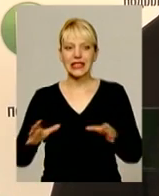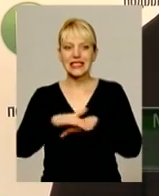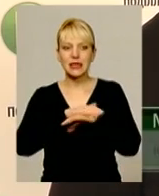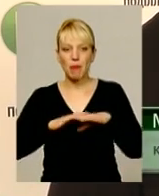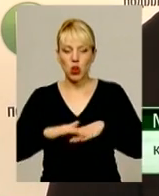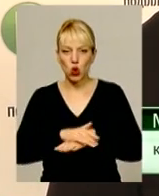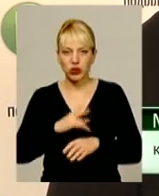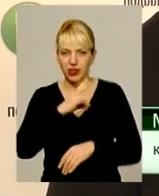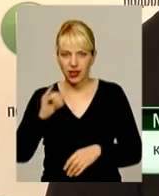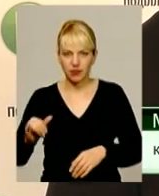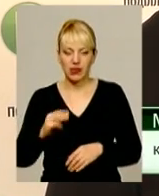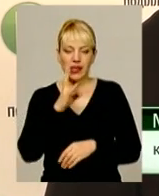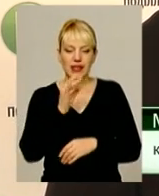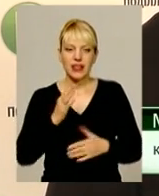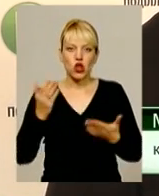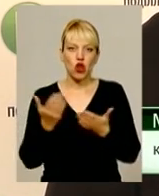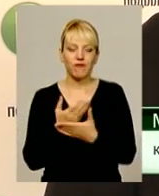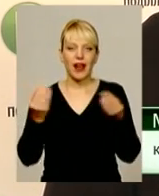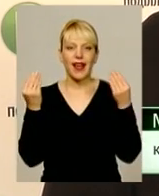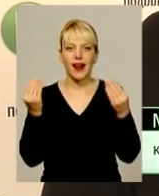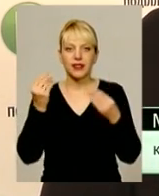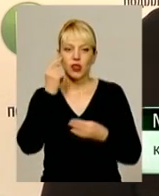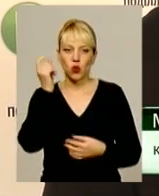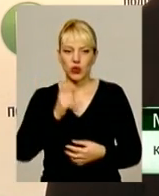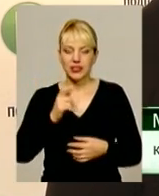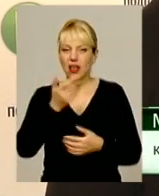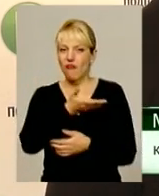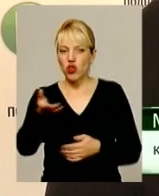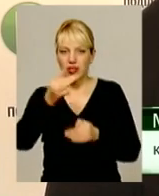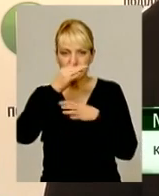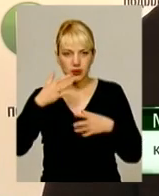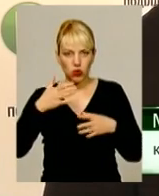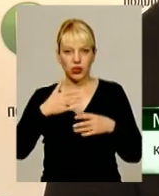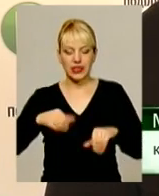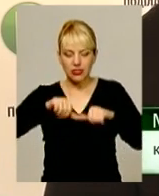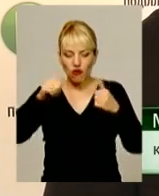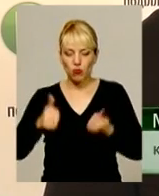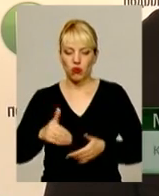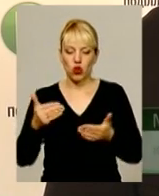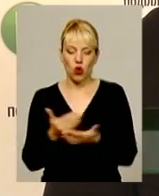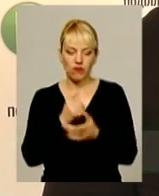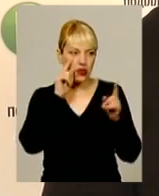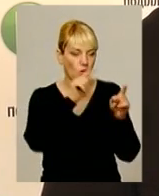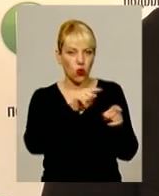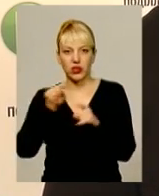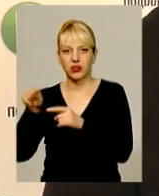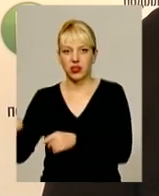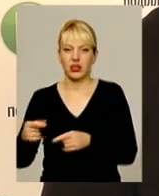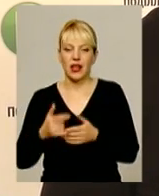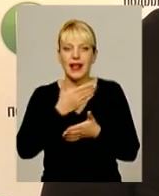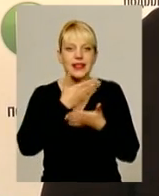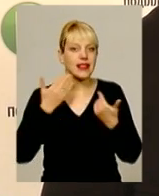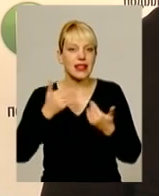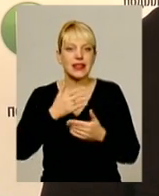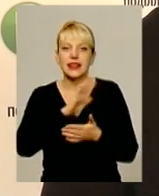ні нова еліта українська, вони не змогли сформулювати нові орієнтири. Не з'явилося якогось лідера.